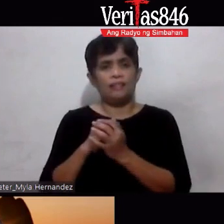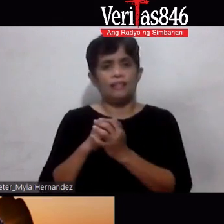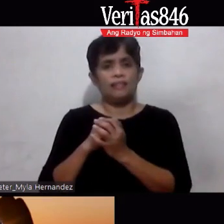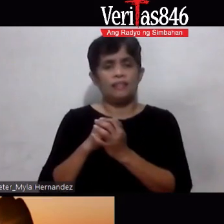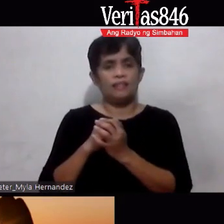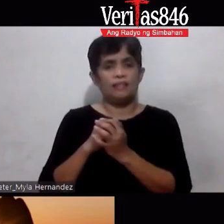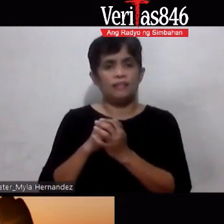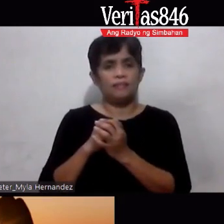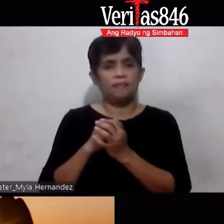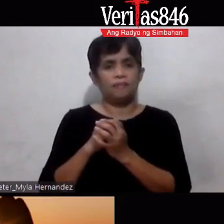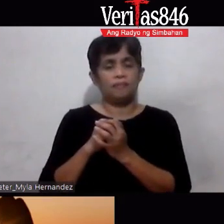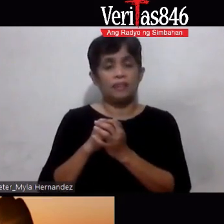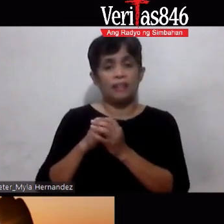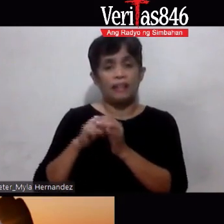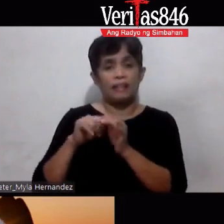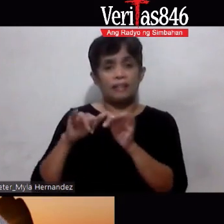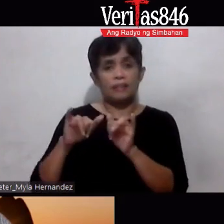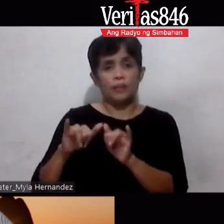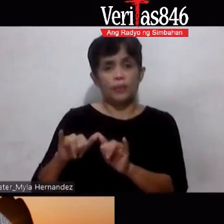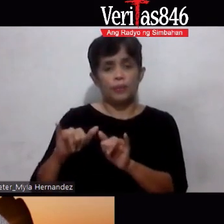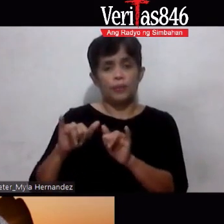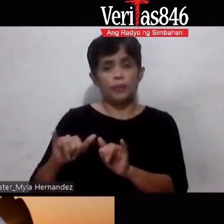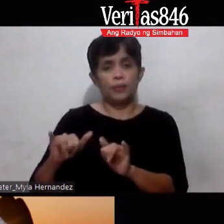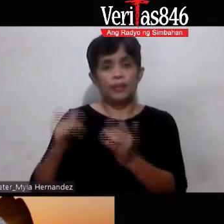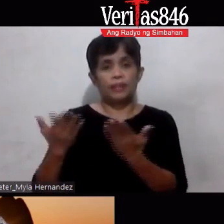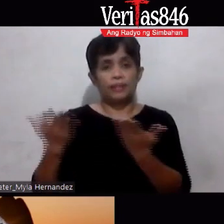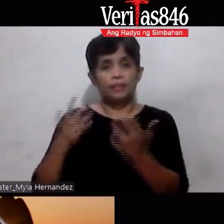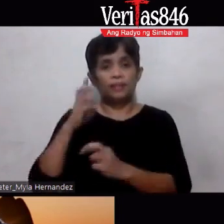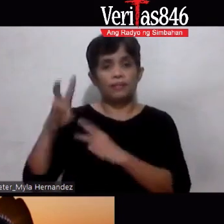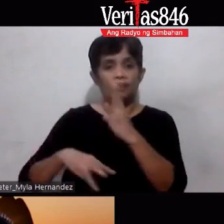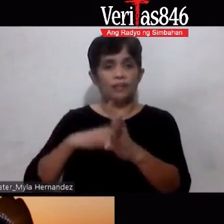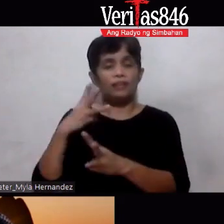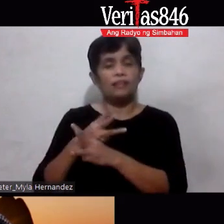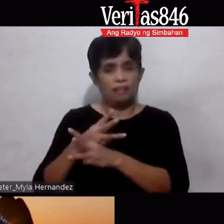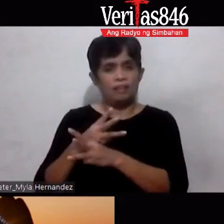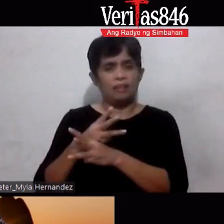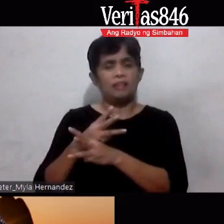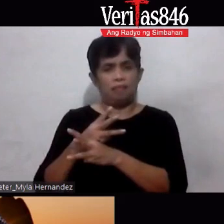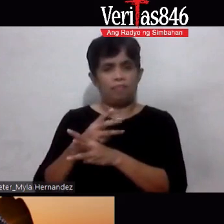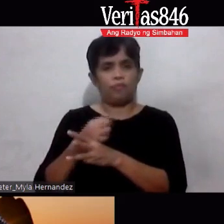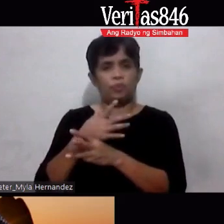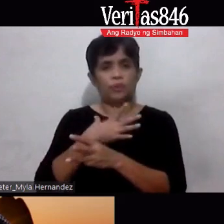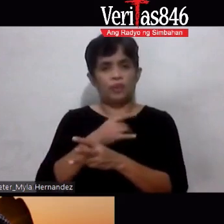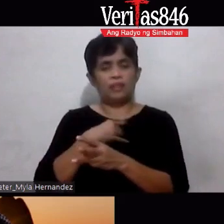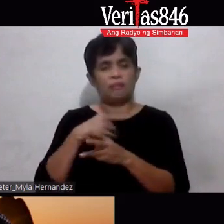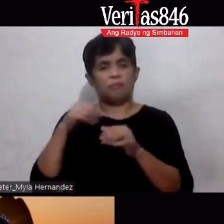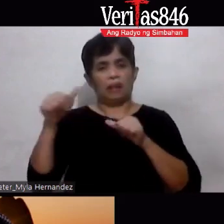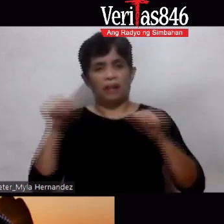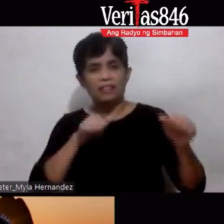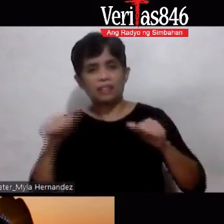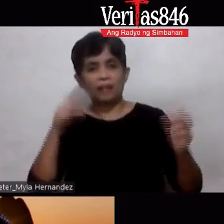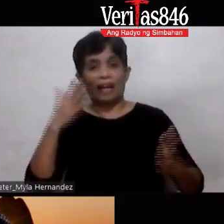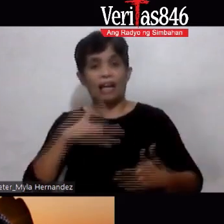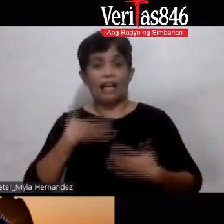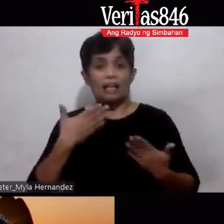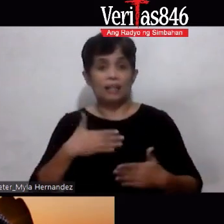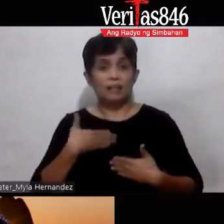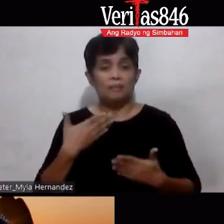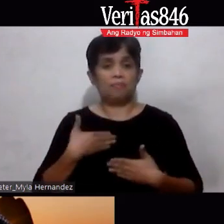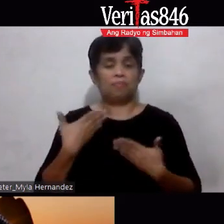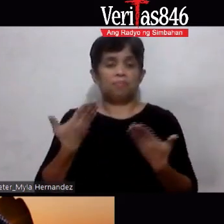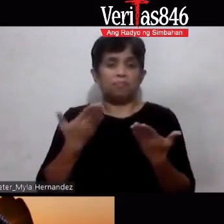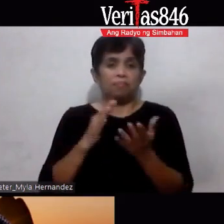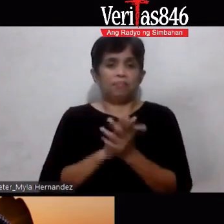Pamimirmihan Natin sa mundo Okay Gusto naman natin Aktivo tayo Masaya tayo Diba